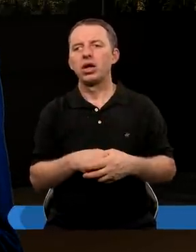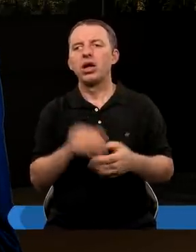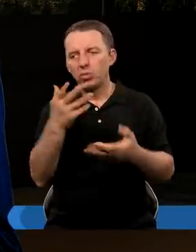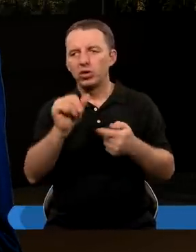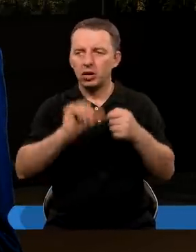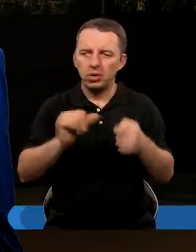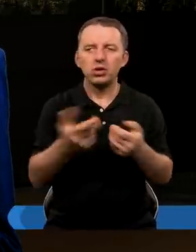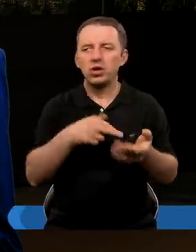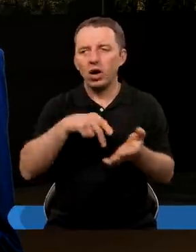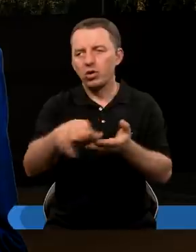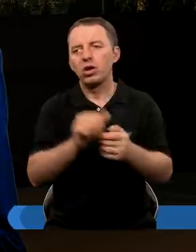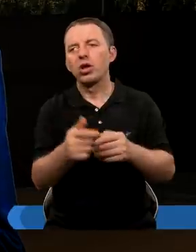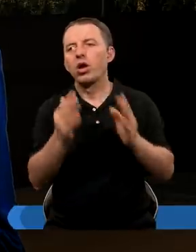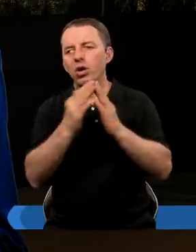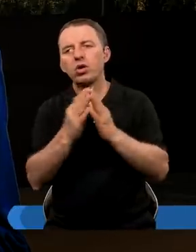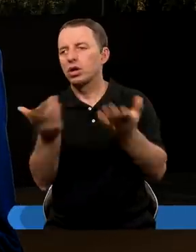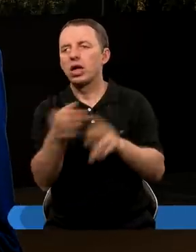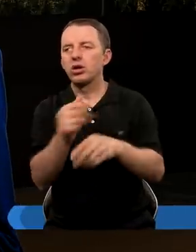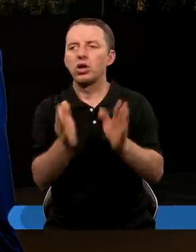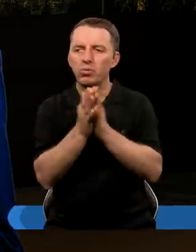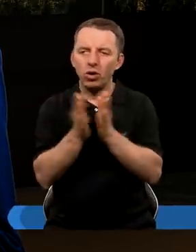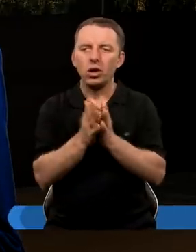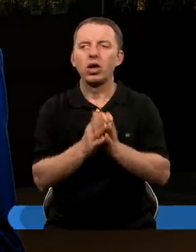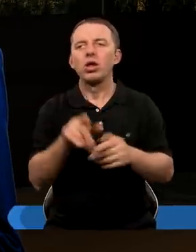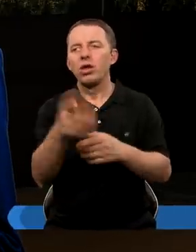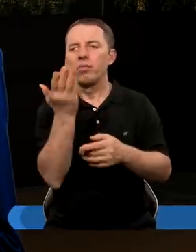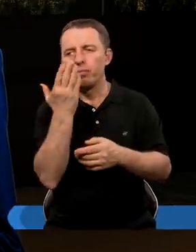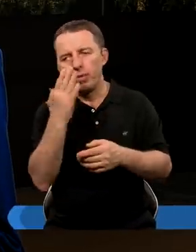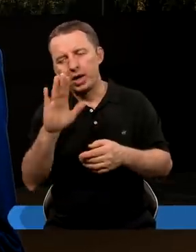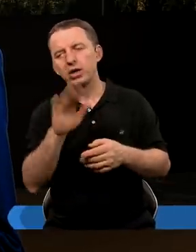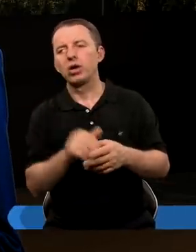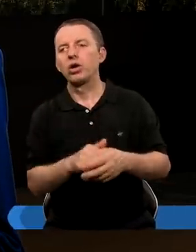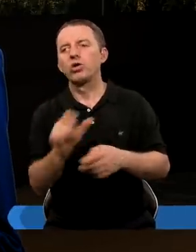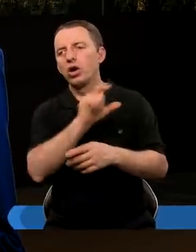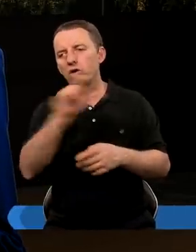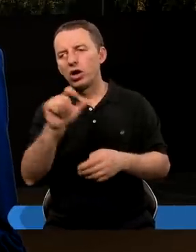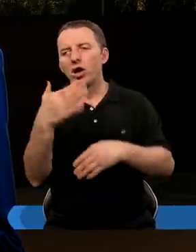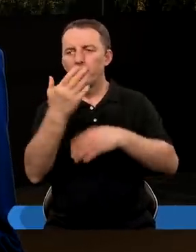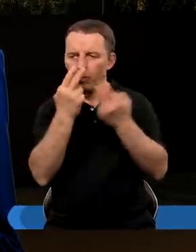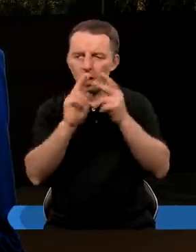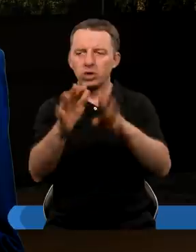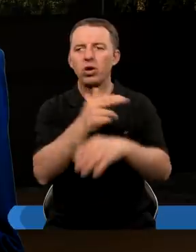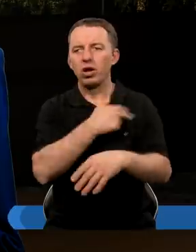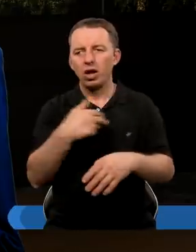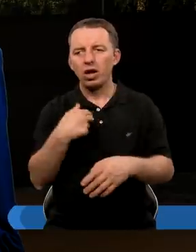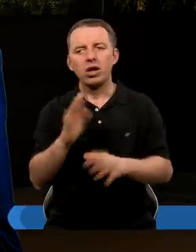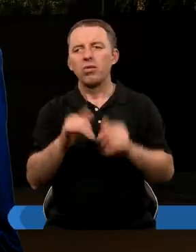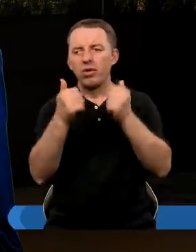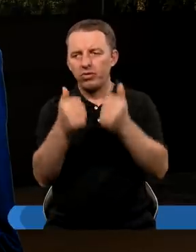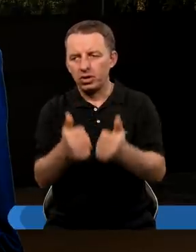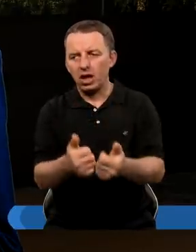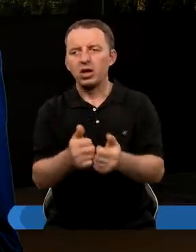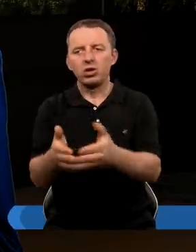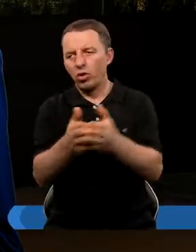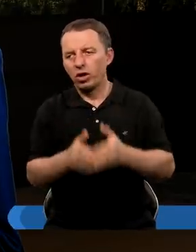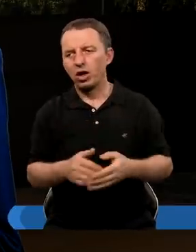łatwo jest sprawdzić gdzie chodzimy do Kościoła i kiedy się modlimy. Dlatego tym bardziej czasy końca pokazują nam, że nie będziemy w